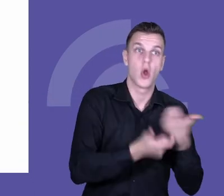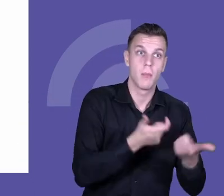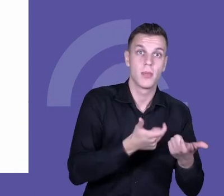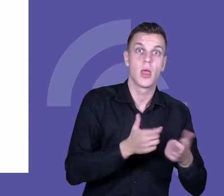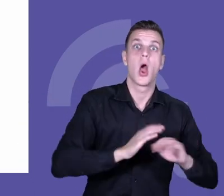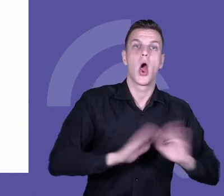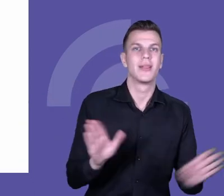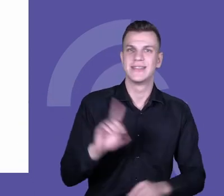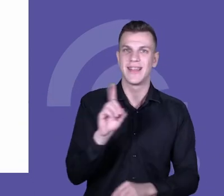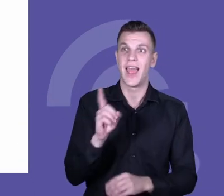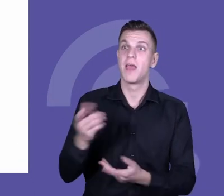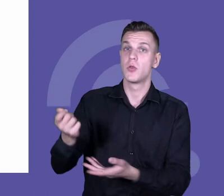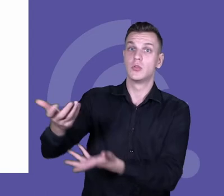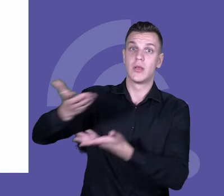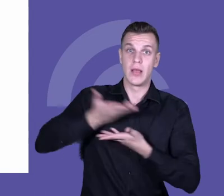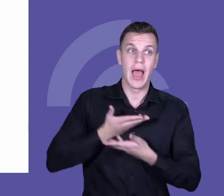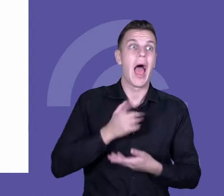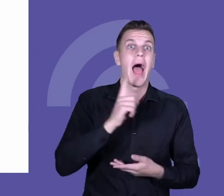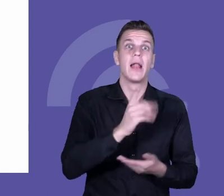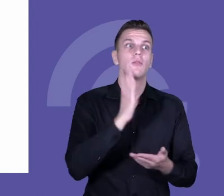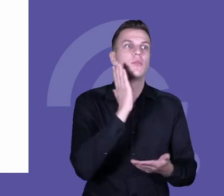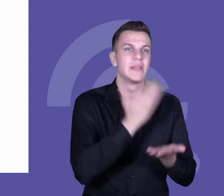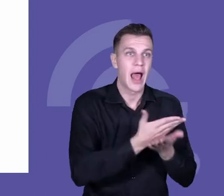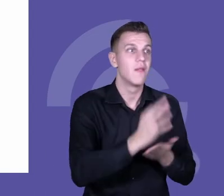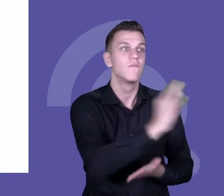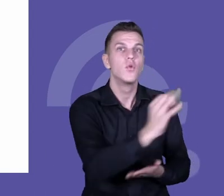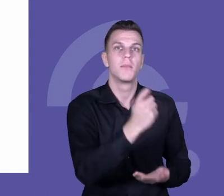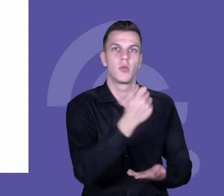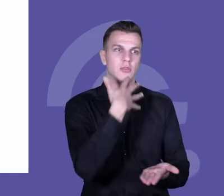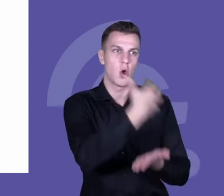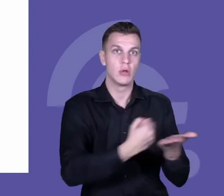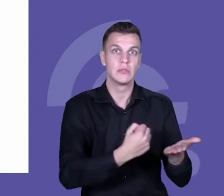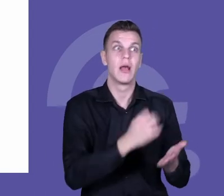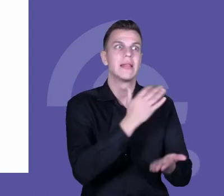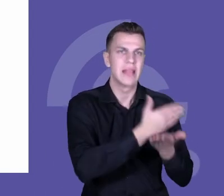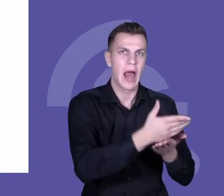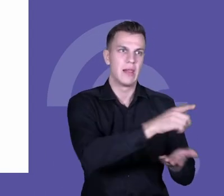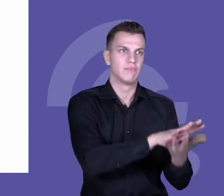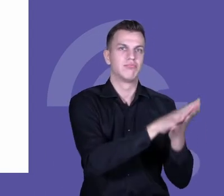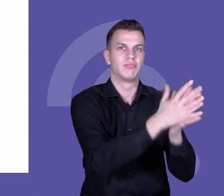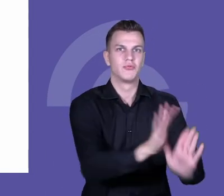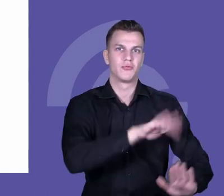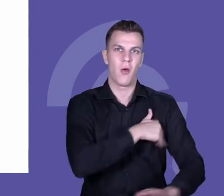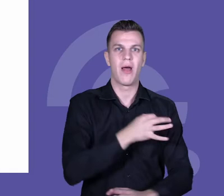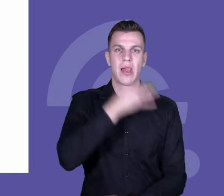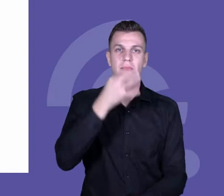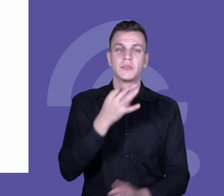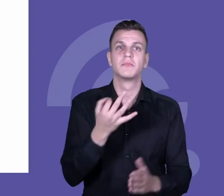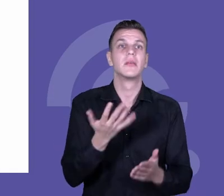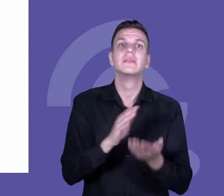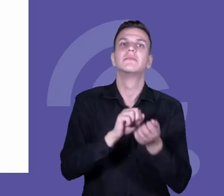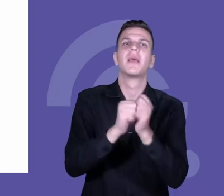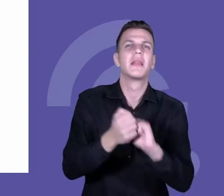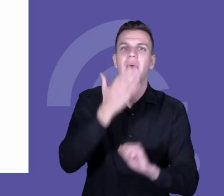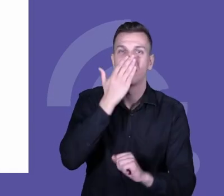przekształcają swoje szkoły sukcesywnie. To oczywiście były zmiany w klasach szkolnych, ale